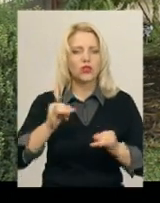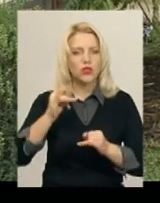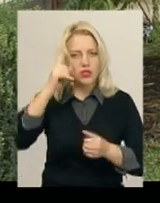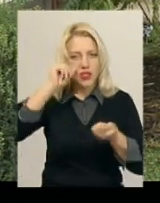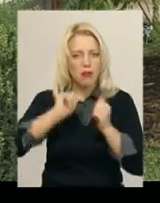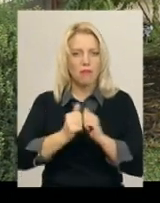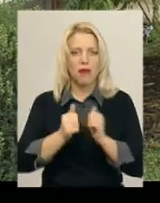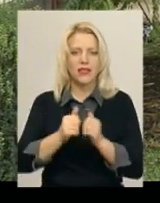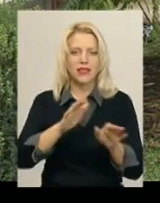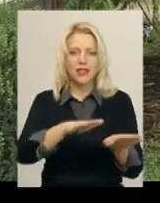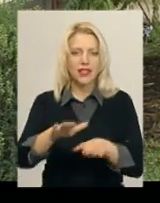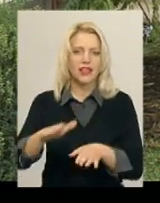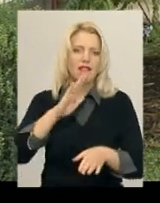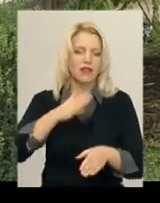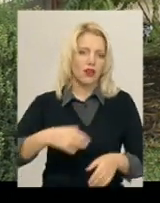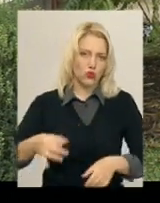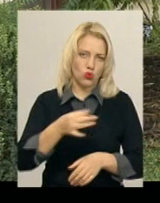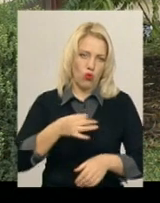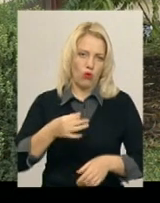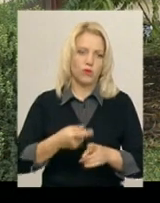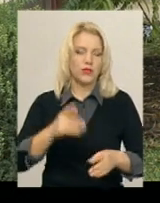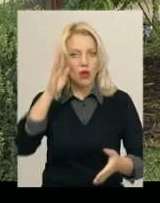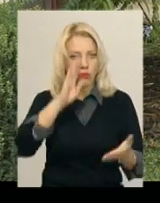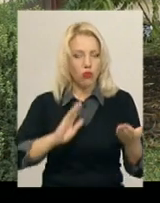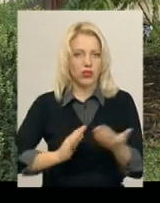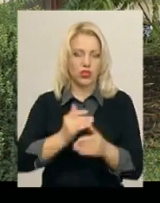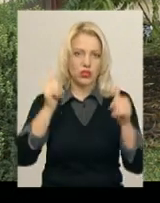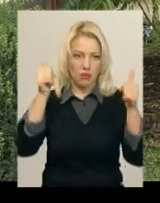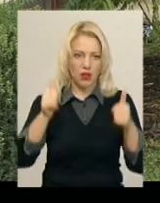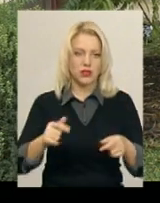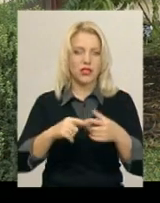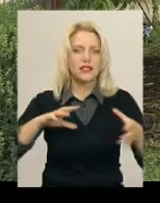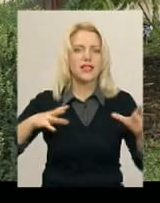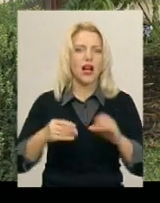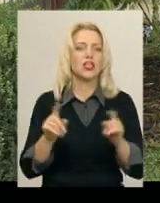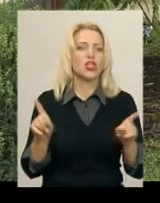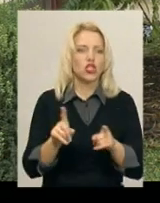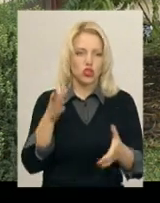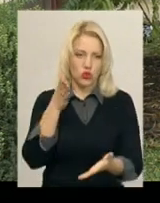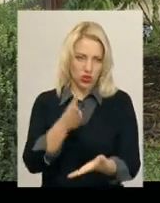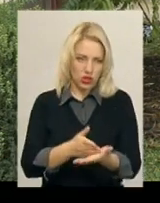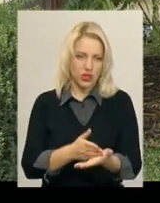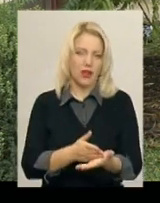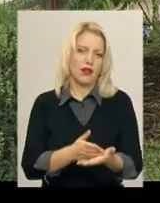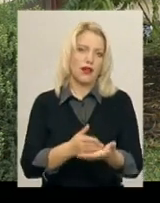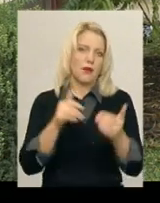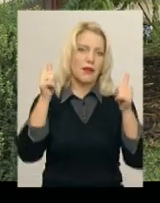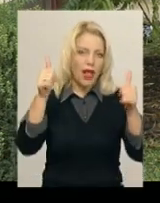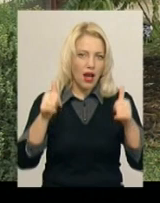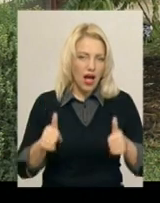області. Ну, політичний плакат тут, загальнополітичний плакат, що є плакат,